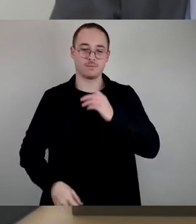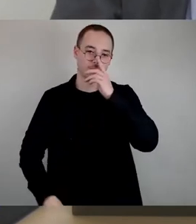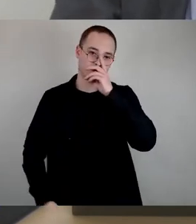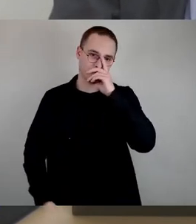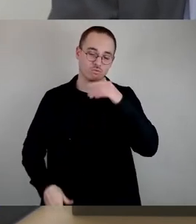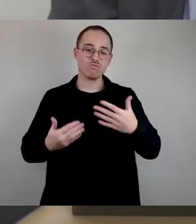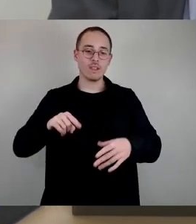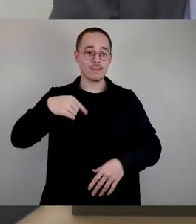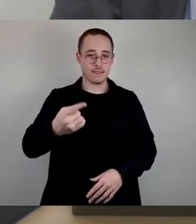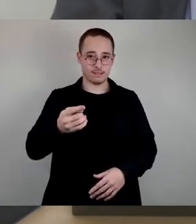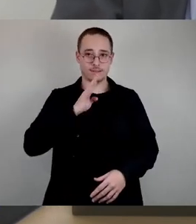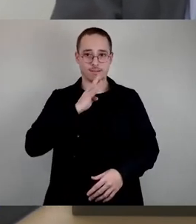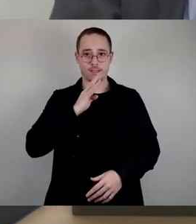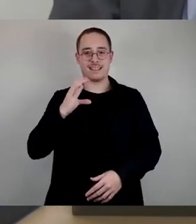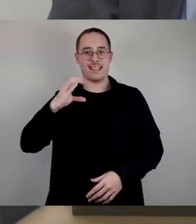CDU-Fraktion, Frau Ahnert.